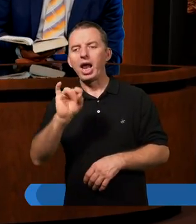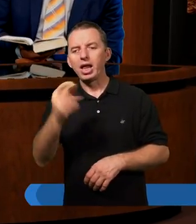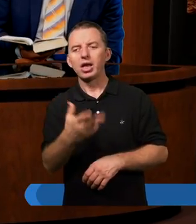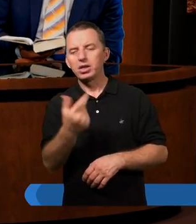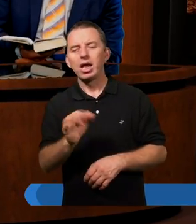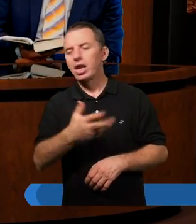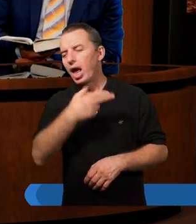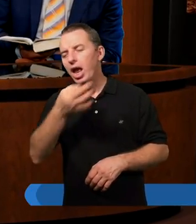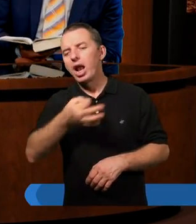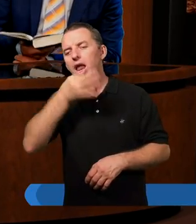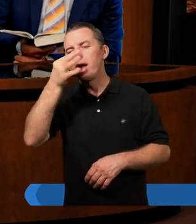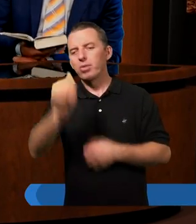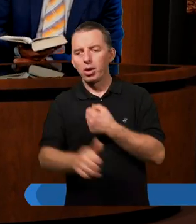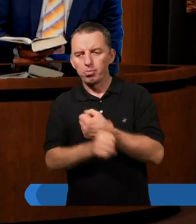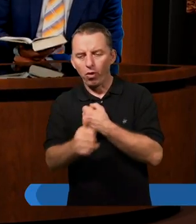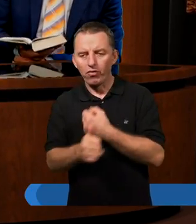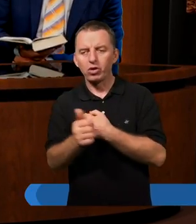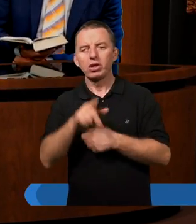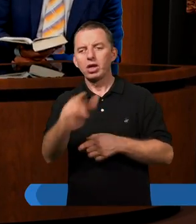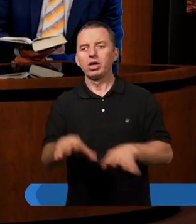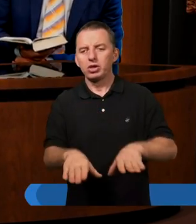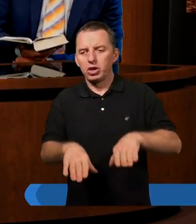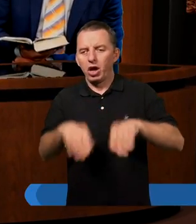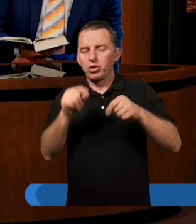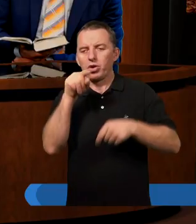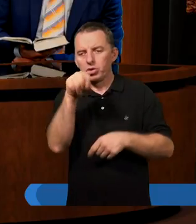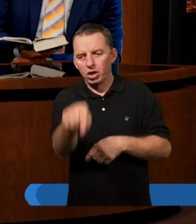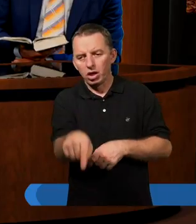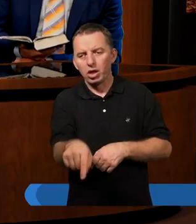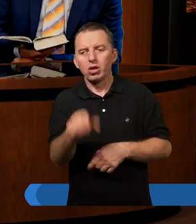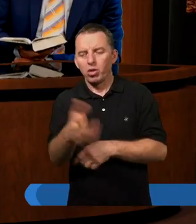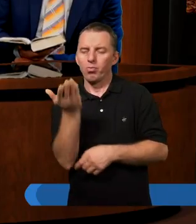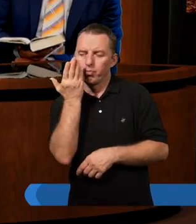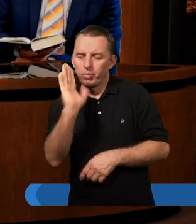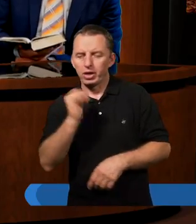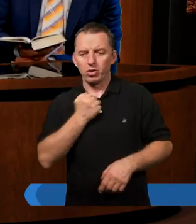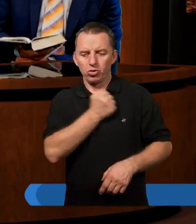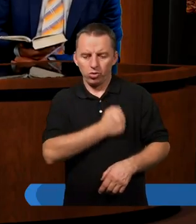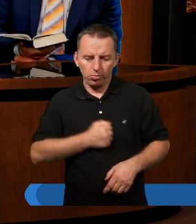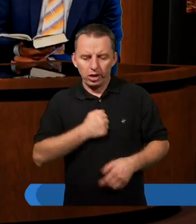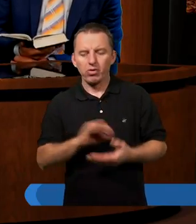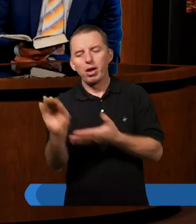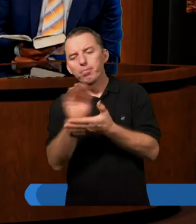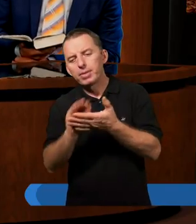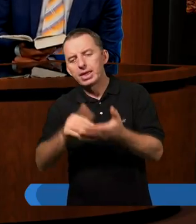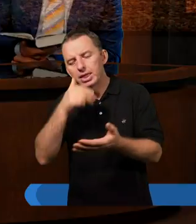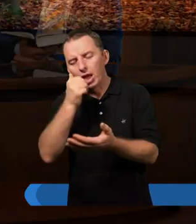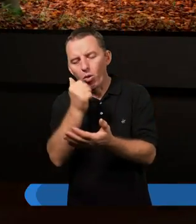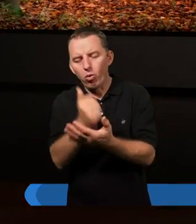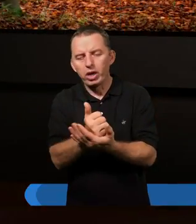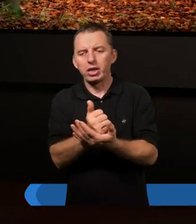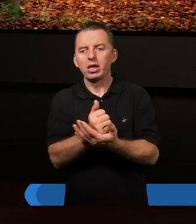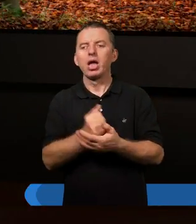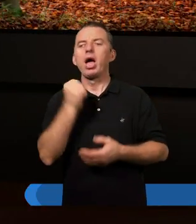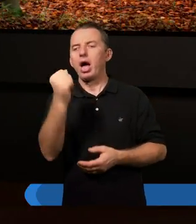najlepiej się powodzi, że dobrze się zaczęło tego, no to on bardzo się martwił tym i pisał list. Albo